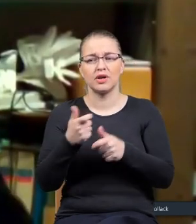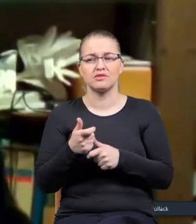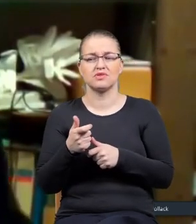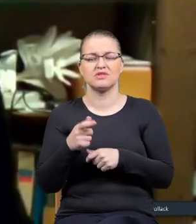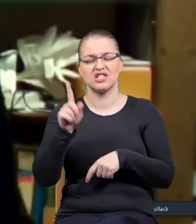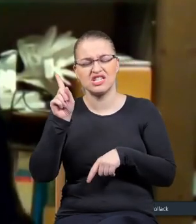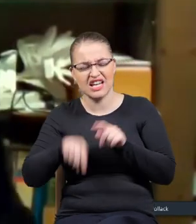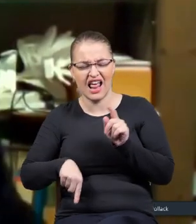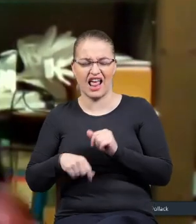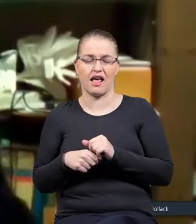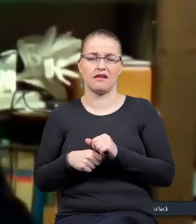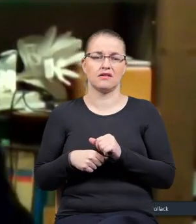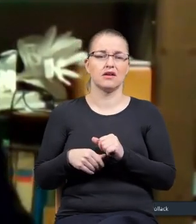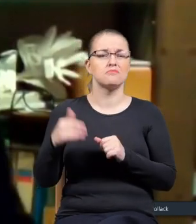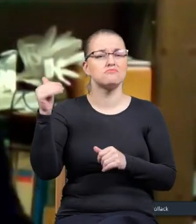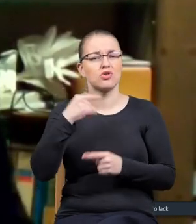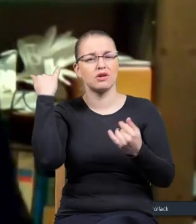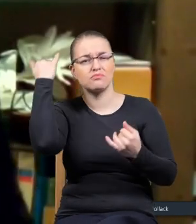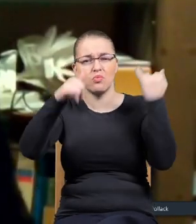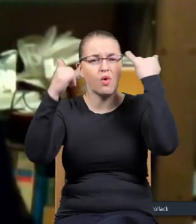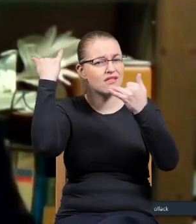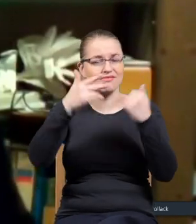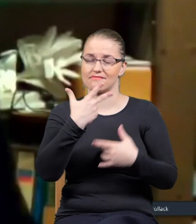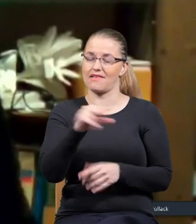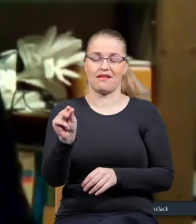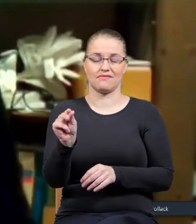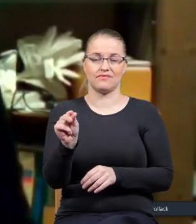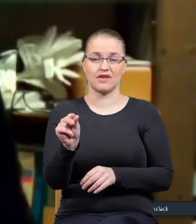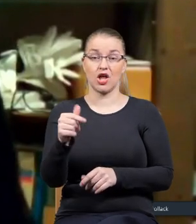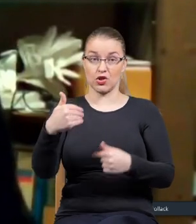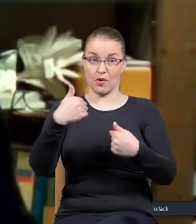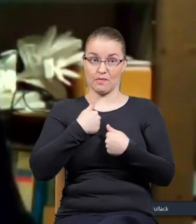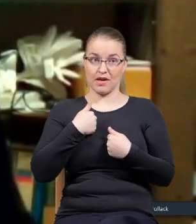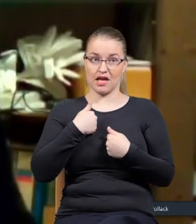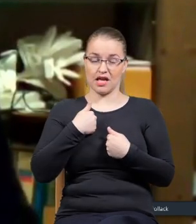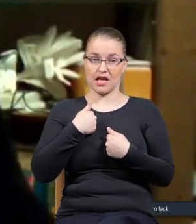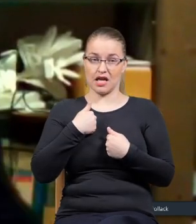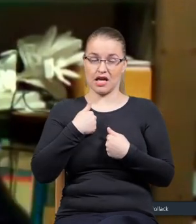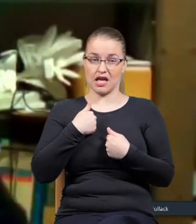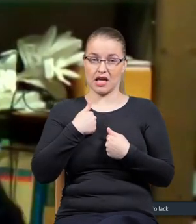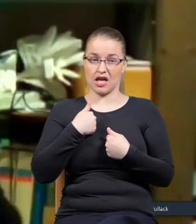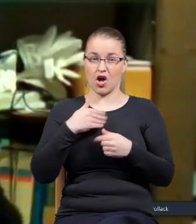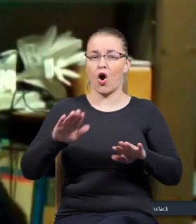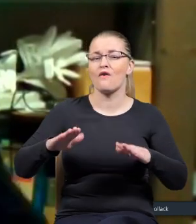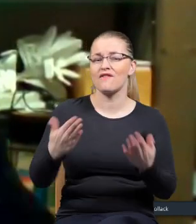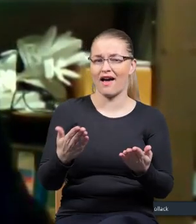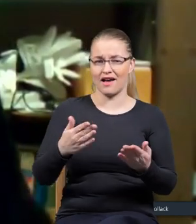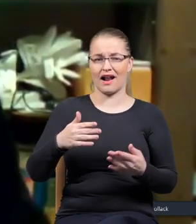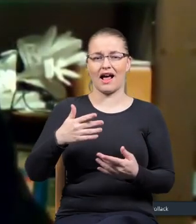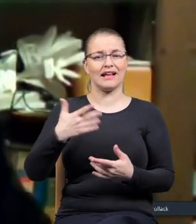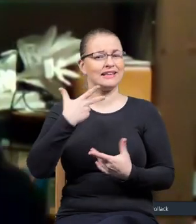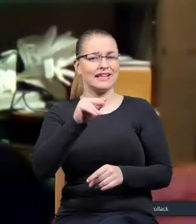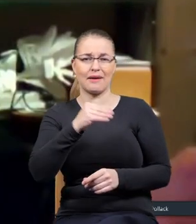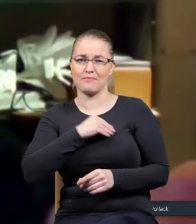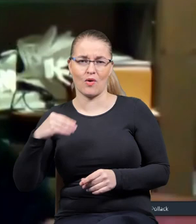fejler, może robiliśmy jakieś błędy. Nie. To myśmy byli ofiarami, a nie nie Rzydzi, a